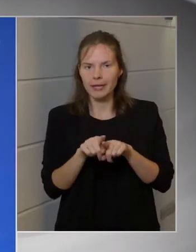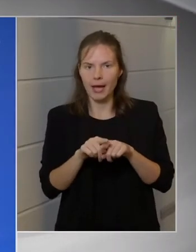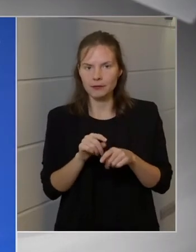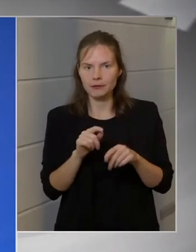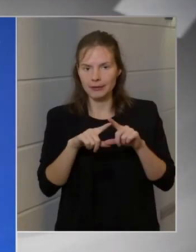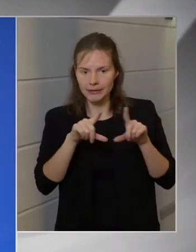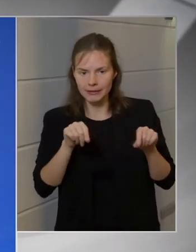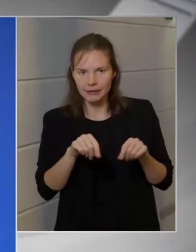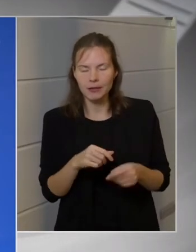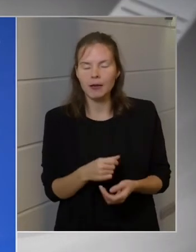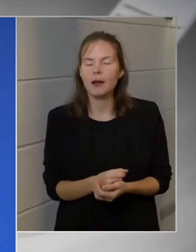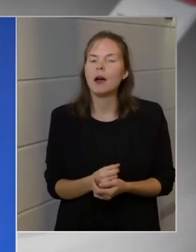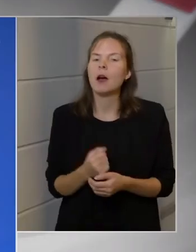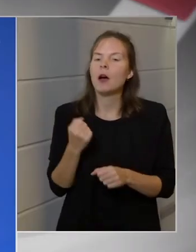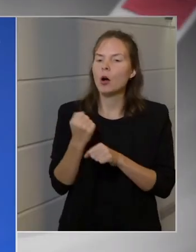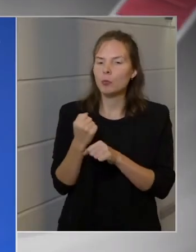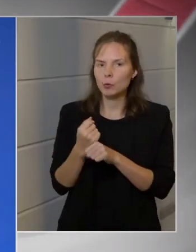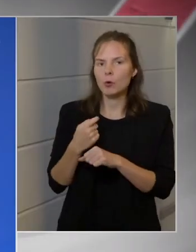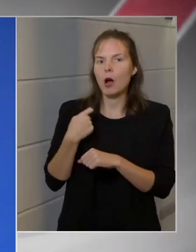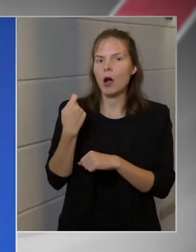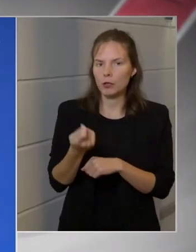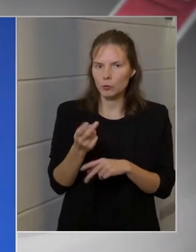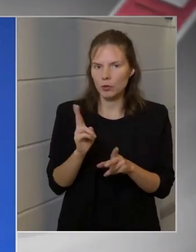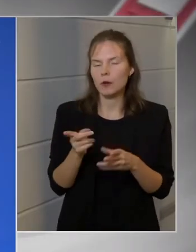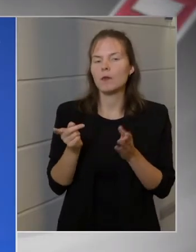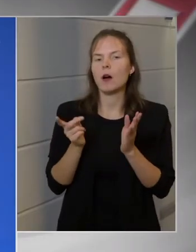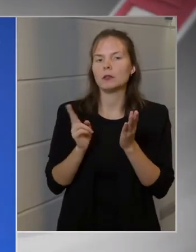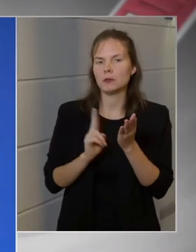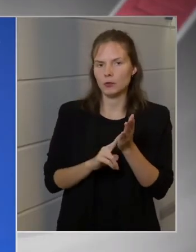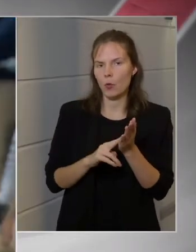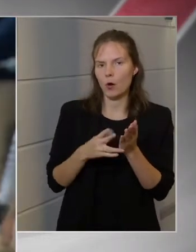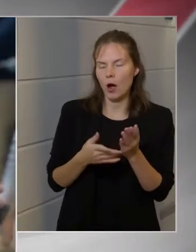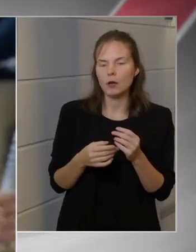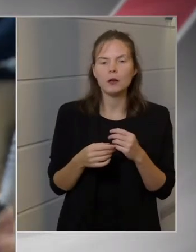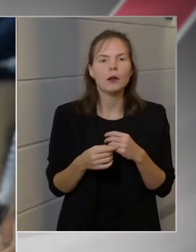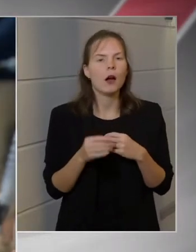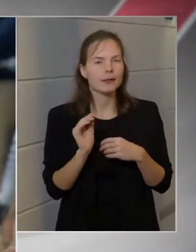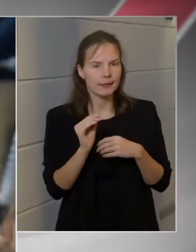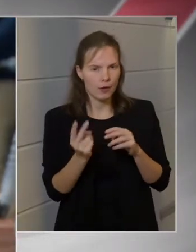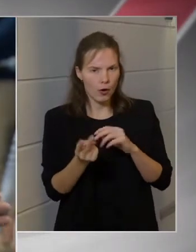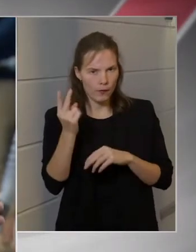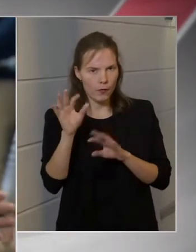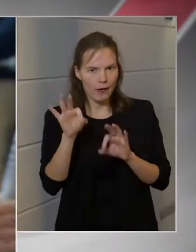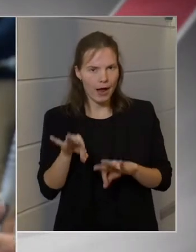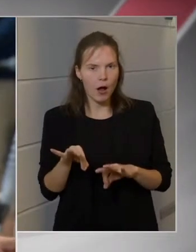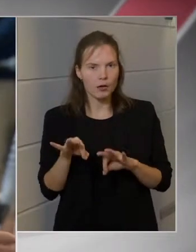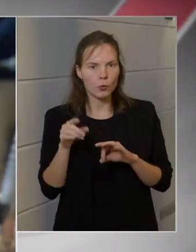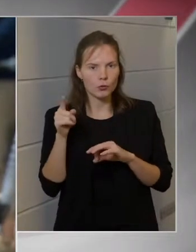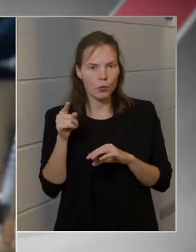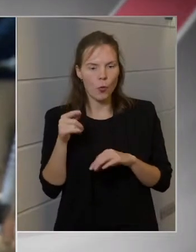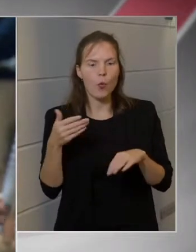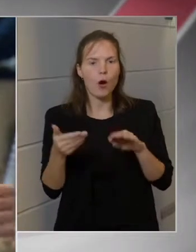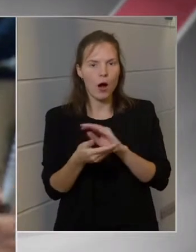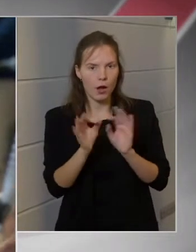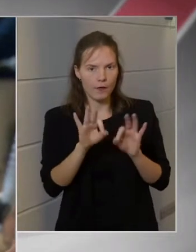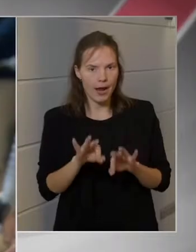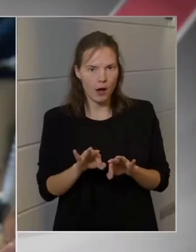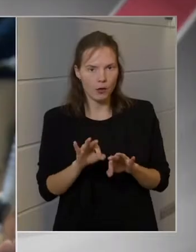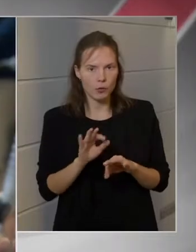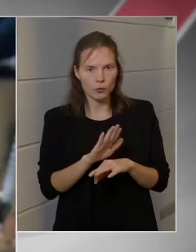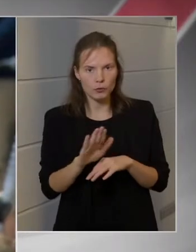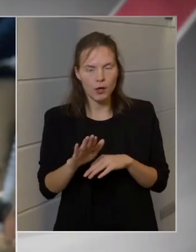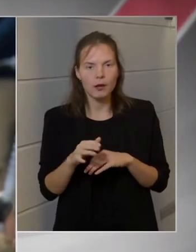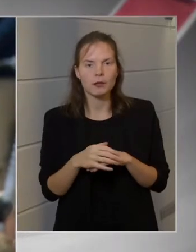papírt. A munkáltatónak van jogosultsága ezt előírni. Tehát a fővállalkozó, az egyik